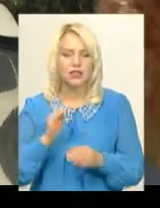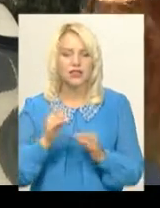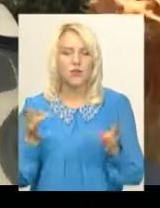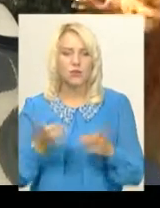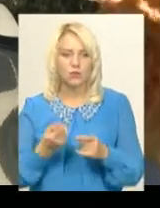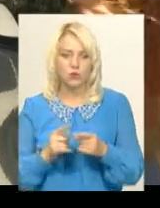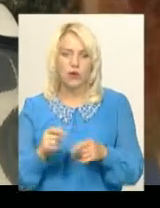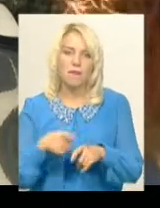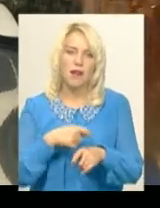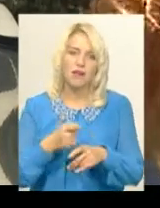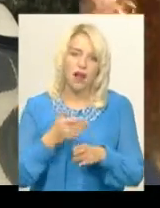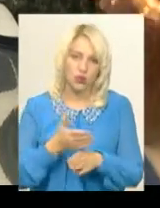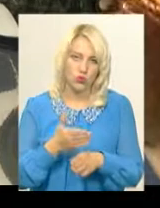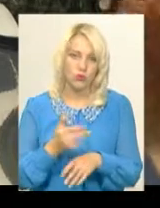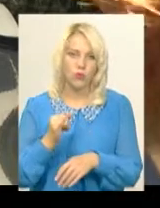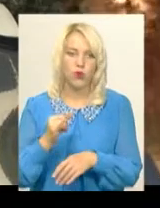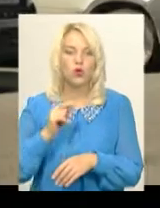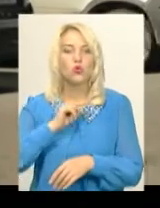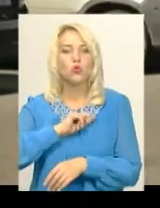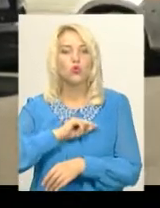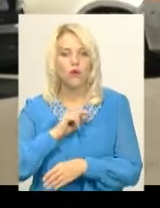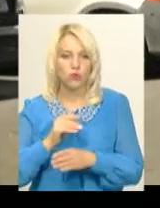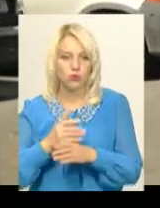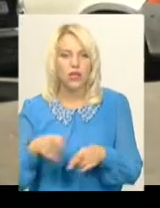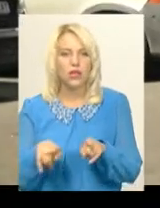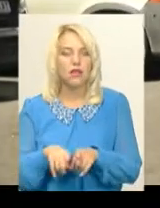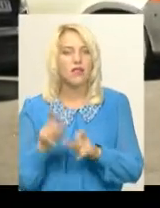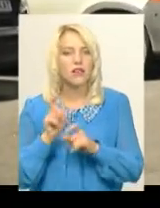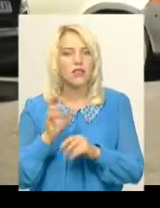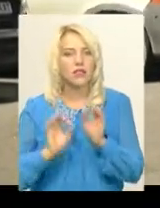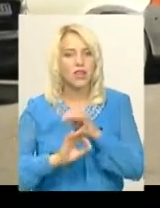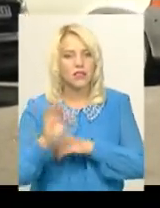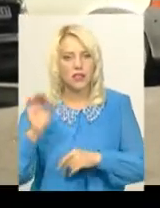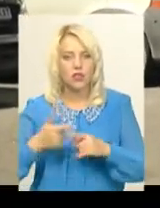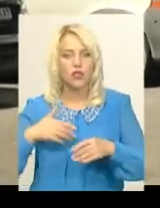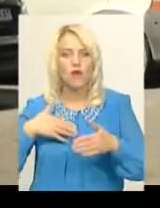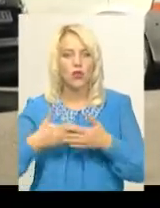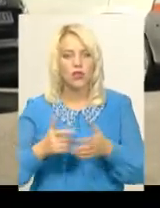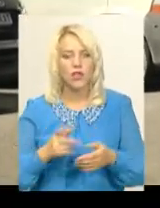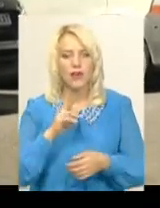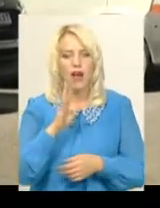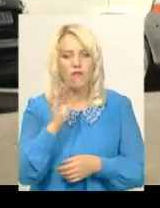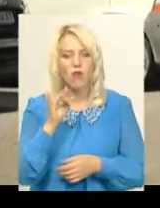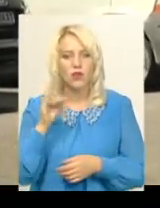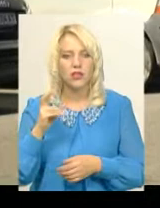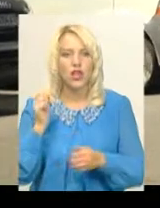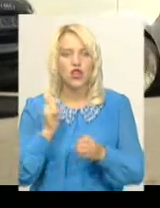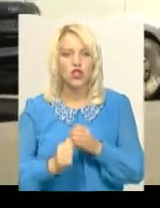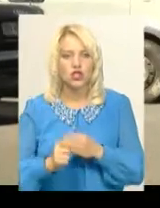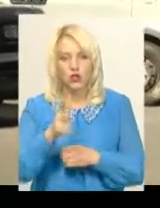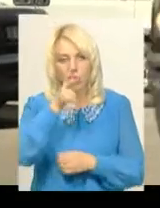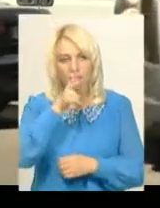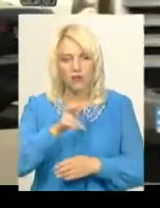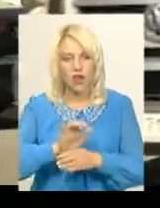і матеріальної допомоги, так і духовної». Такі вантажі на схід волонтери організації «Яворина» відправляють щоквартально. Світлана